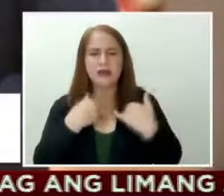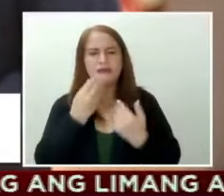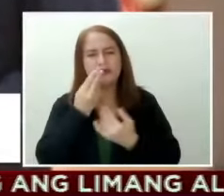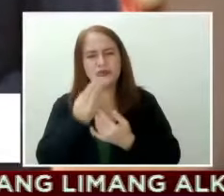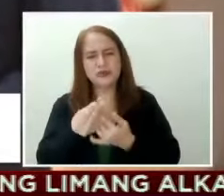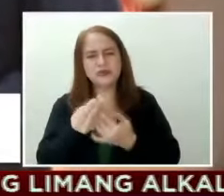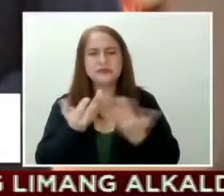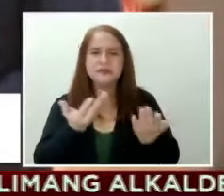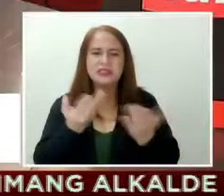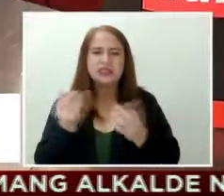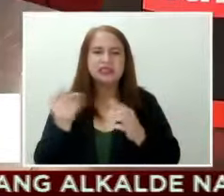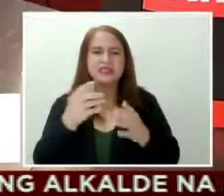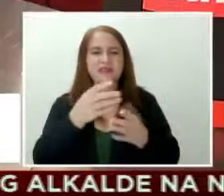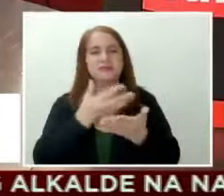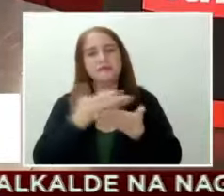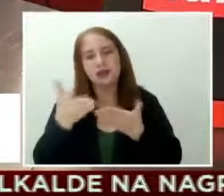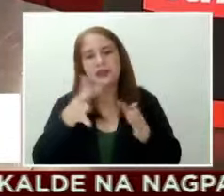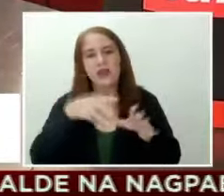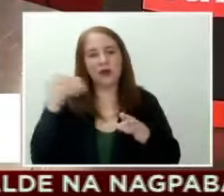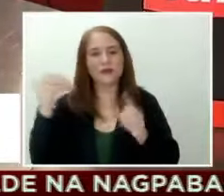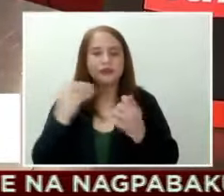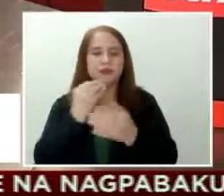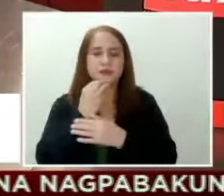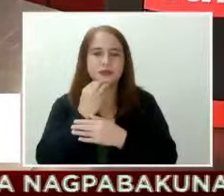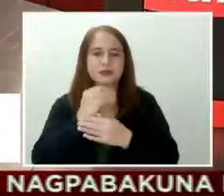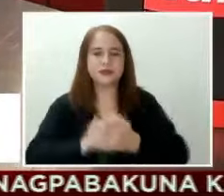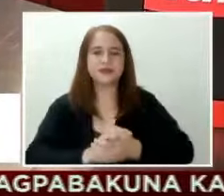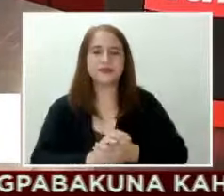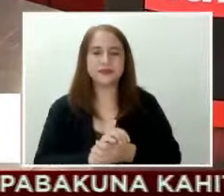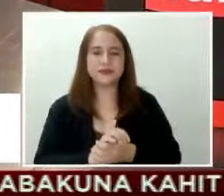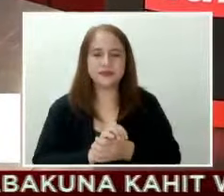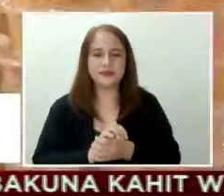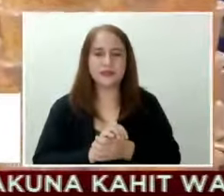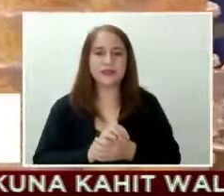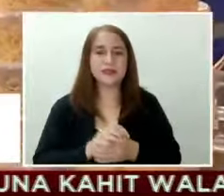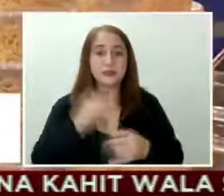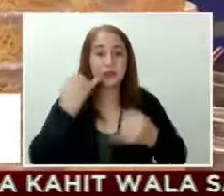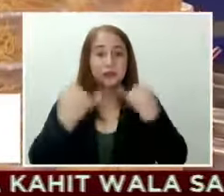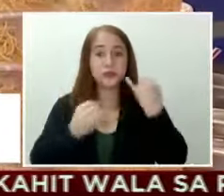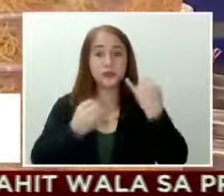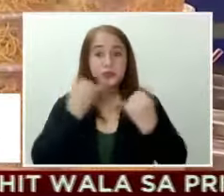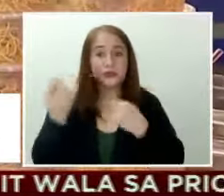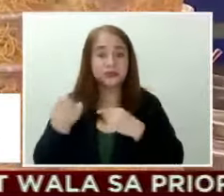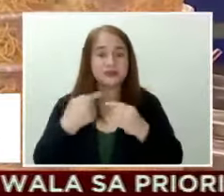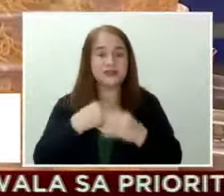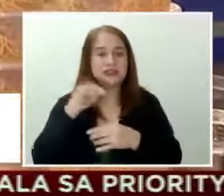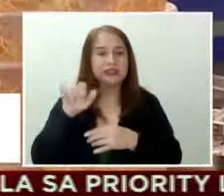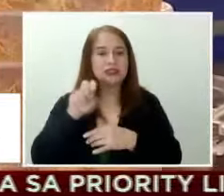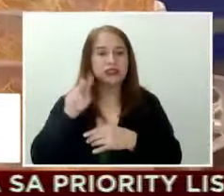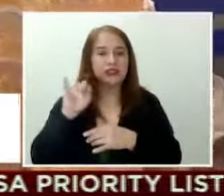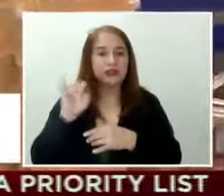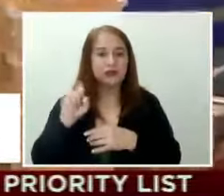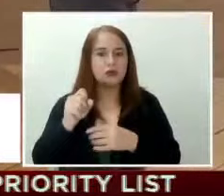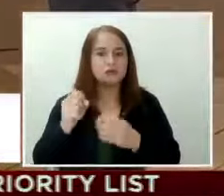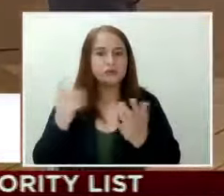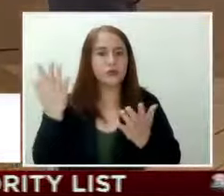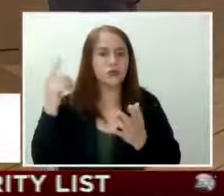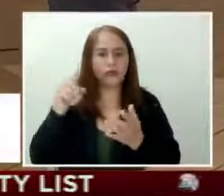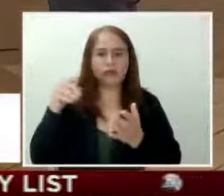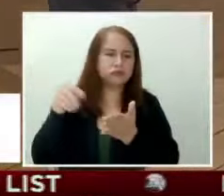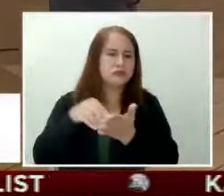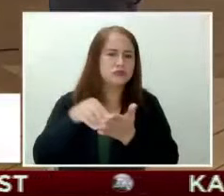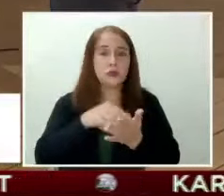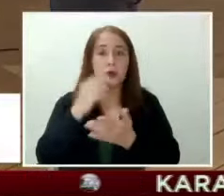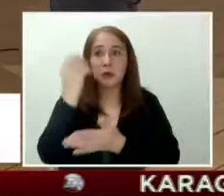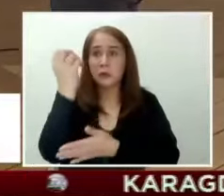nagtitake out ng pagkain. Ang noodle stall ni Jennifer, libong piso na ang benta dati pagdating ng tanghali,